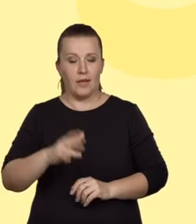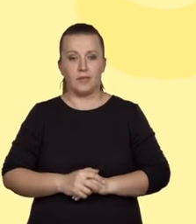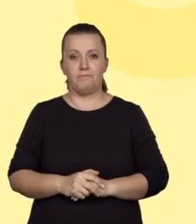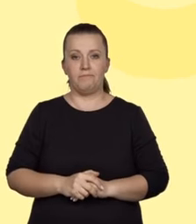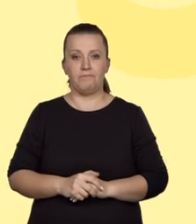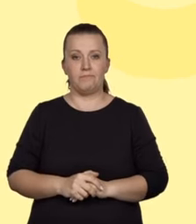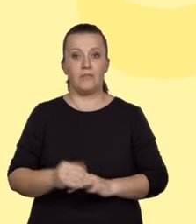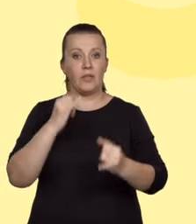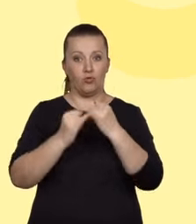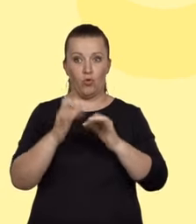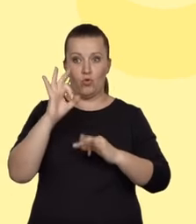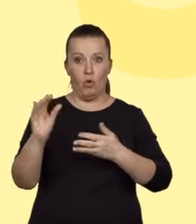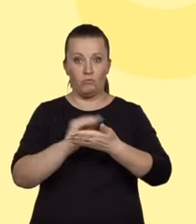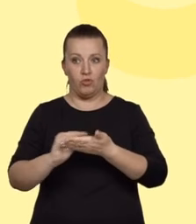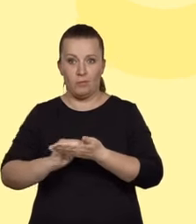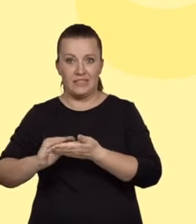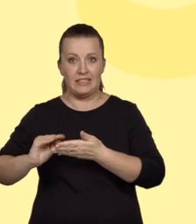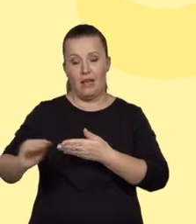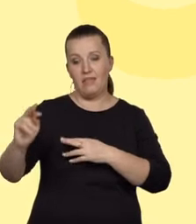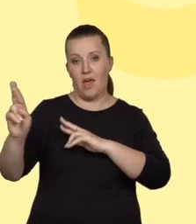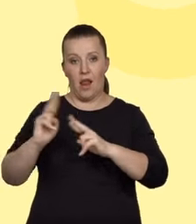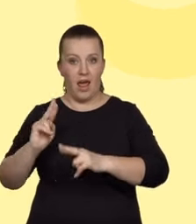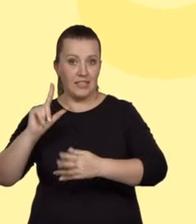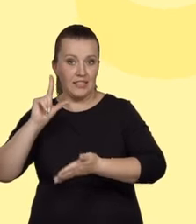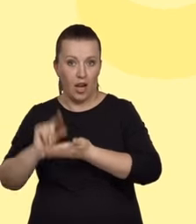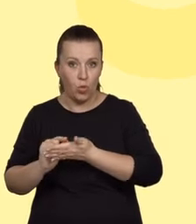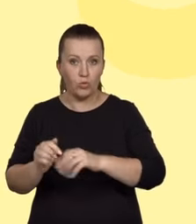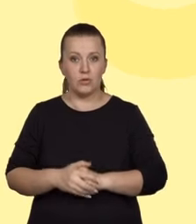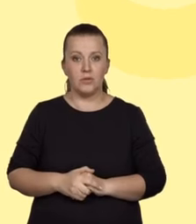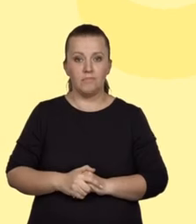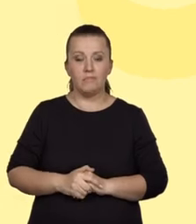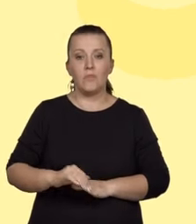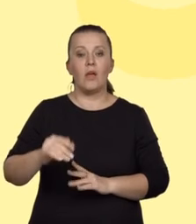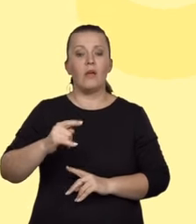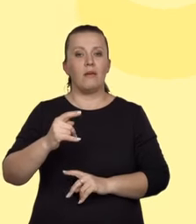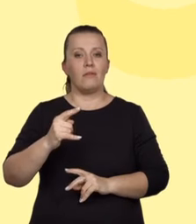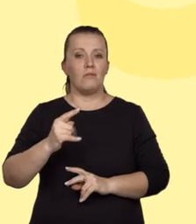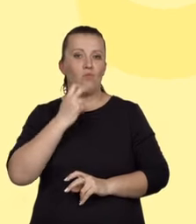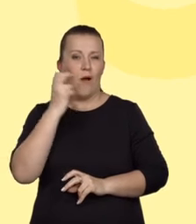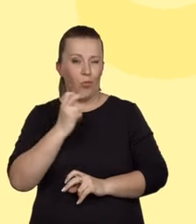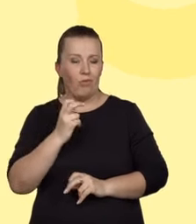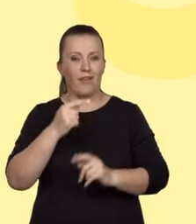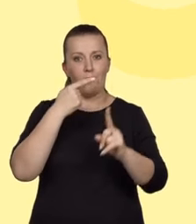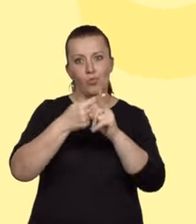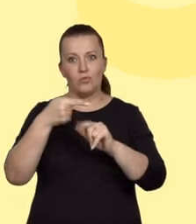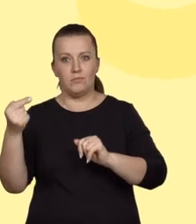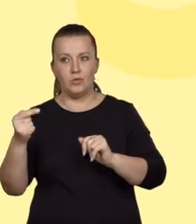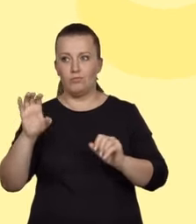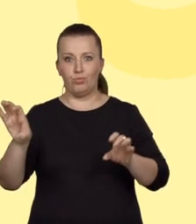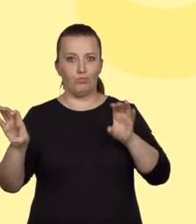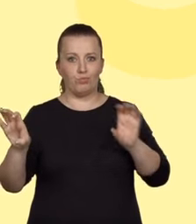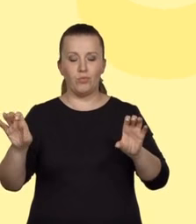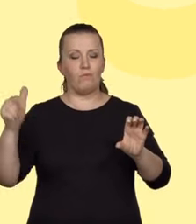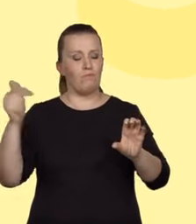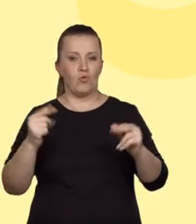także zresztą utleniania, o czym później, sumaryczny ładunek po stronie substratów, który w naszym przypadku wynosi 1+,